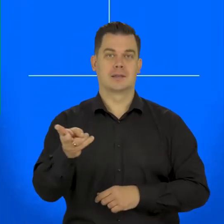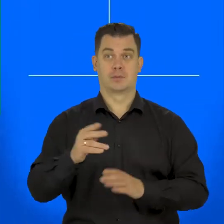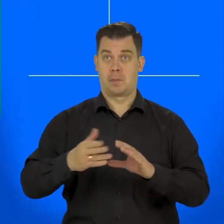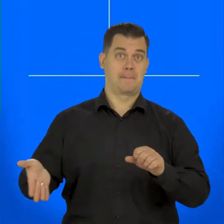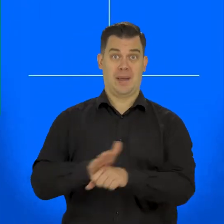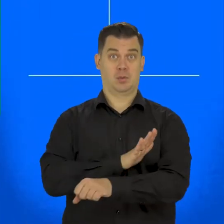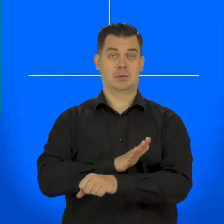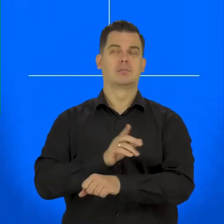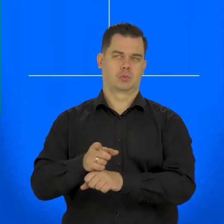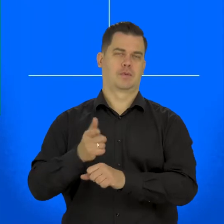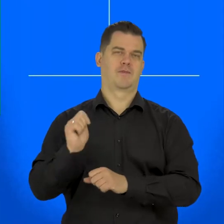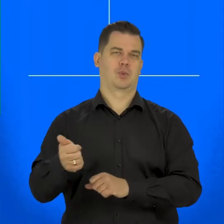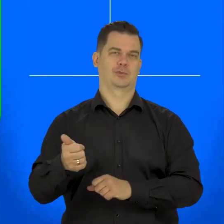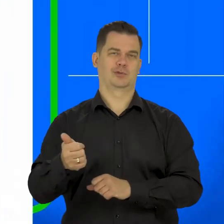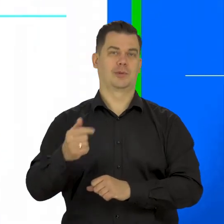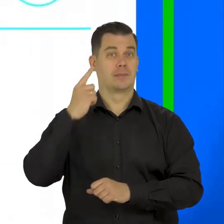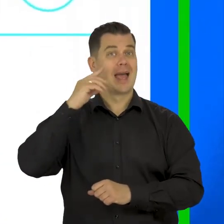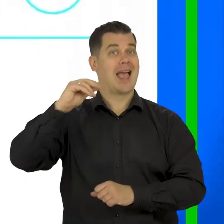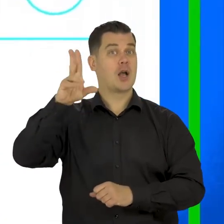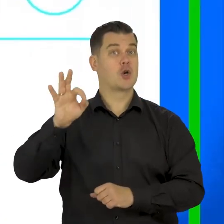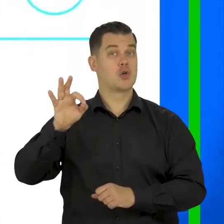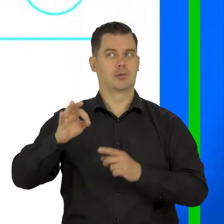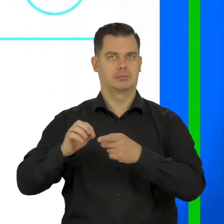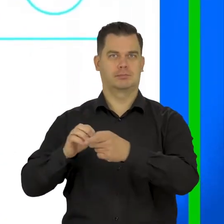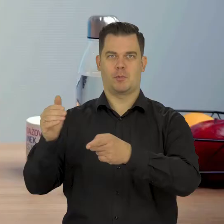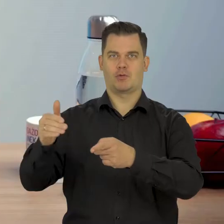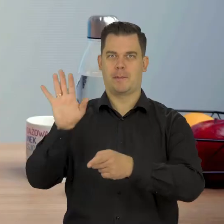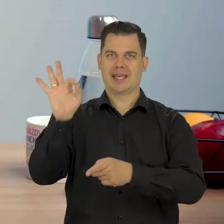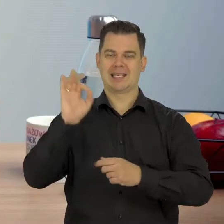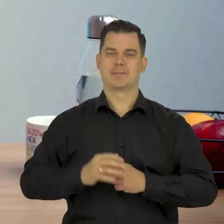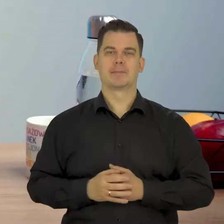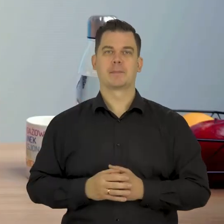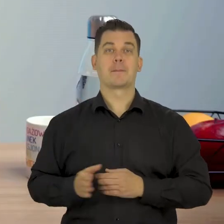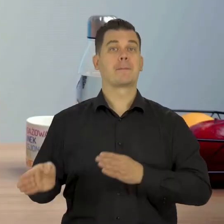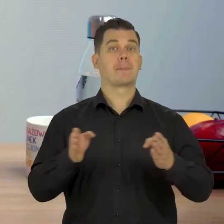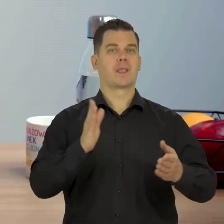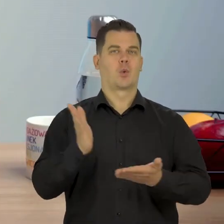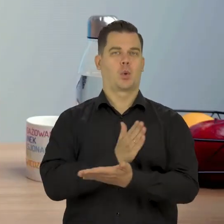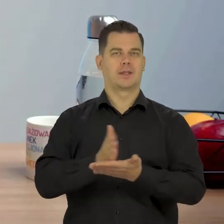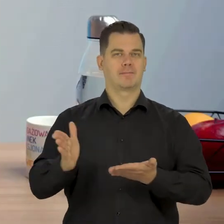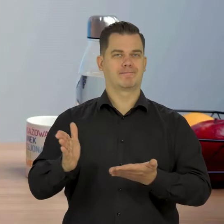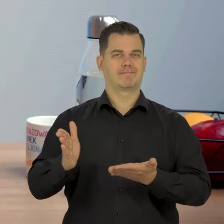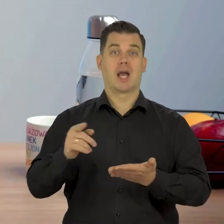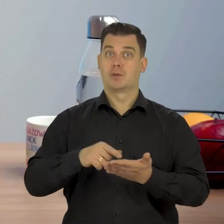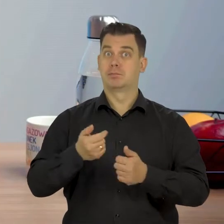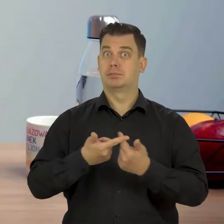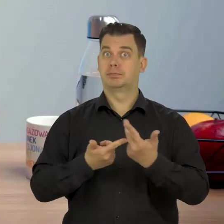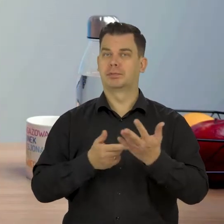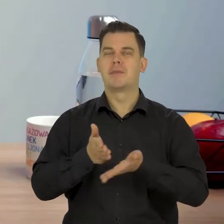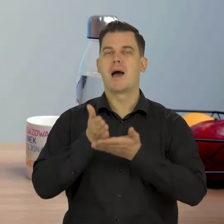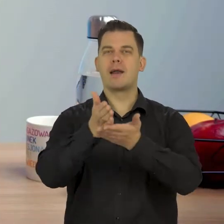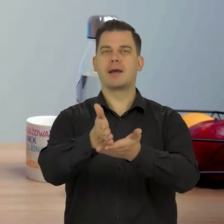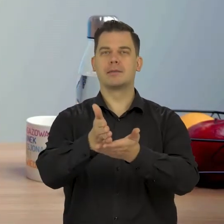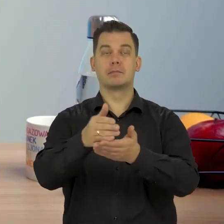gdy bęben jest pełny. Pamiętaj też o trybie eko. Płynnie przejdźmy do kuchni. Oto kilka kolejnych trików,